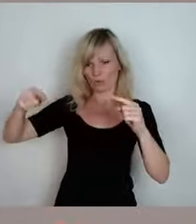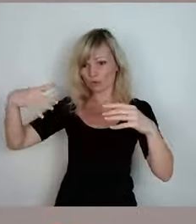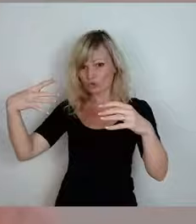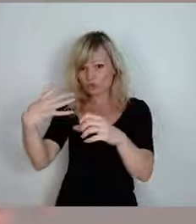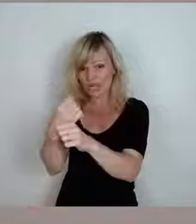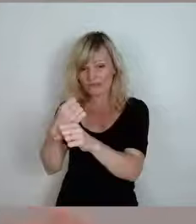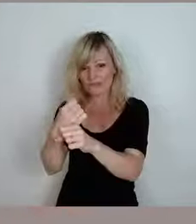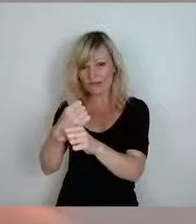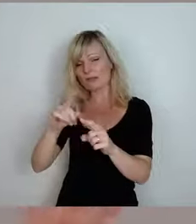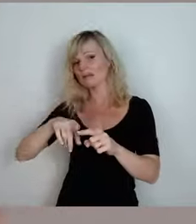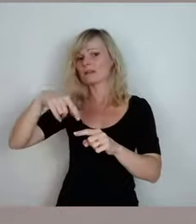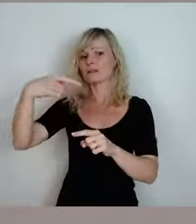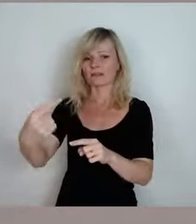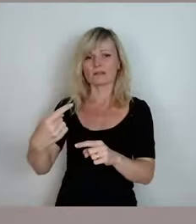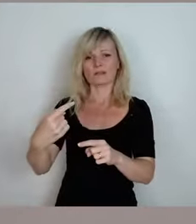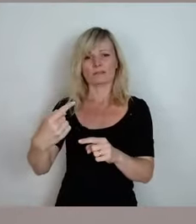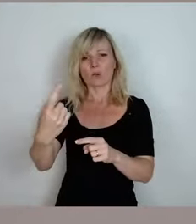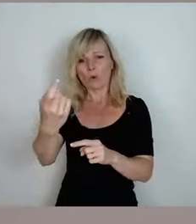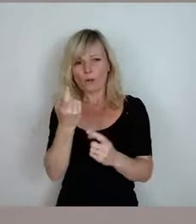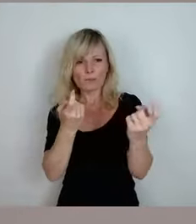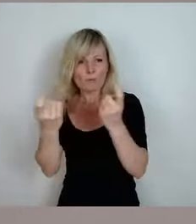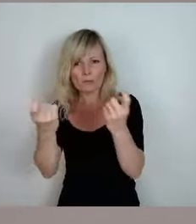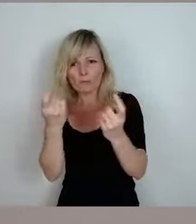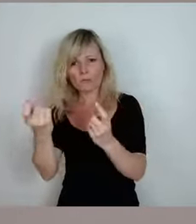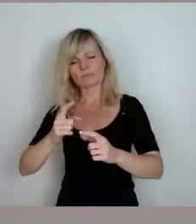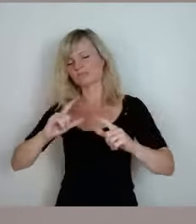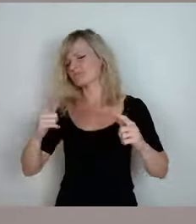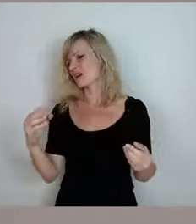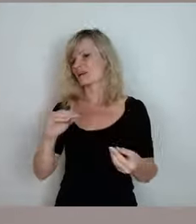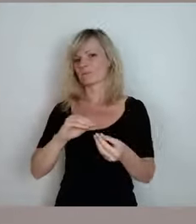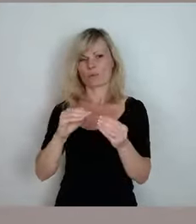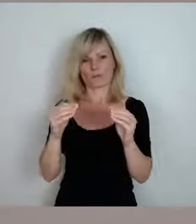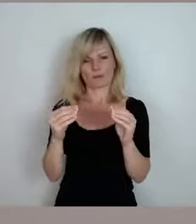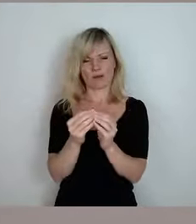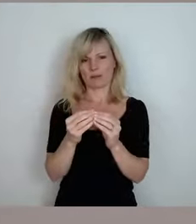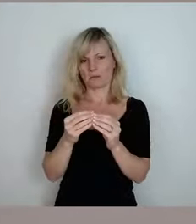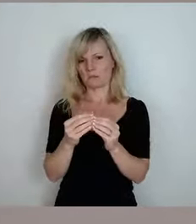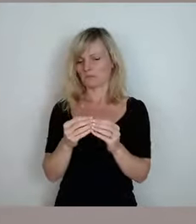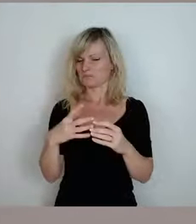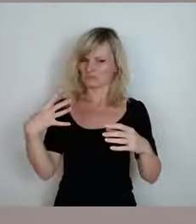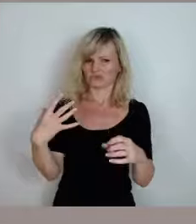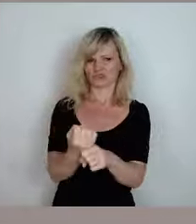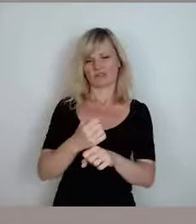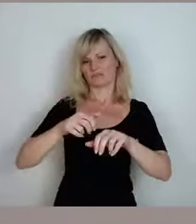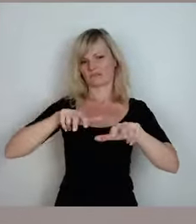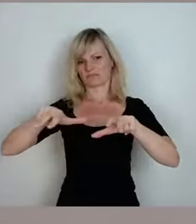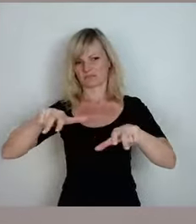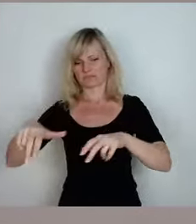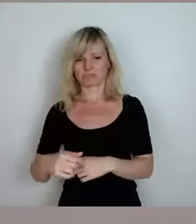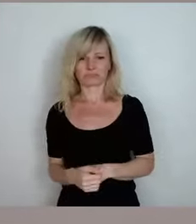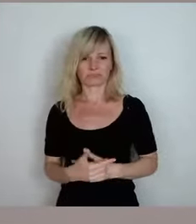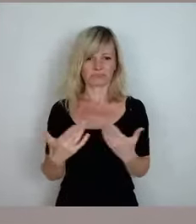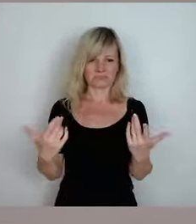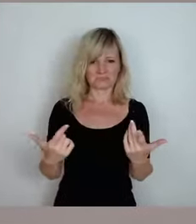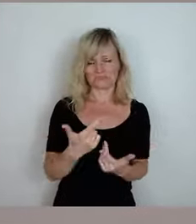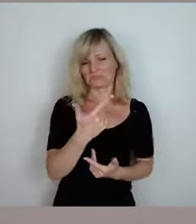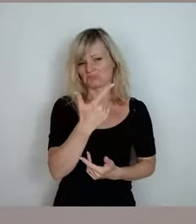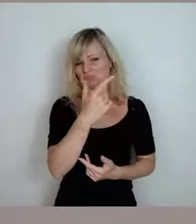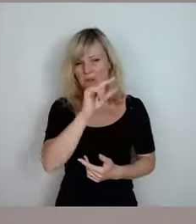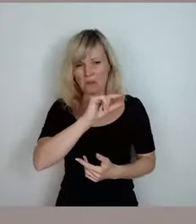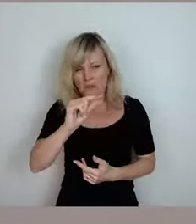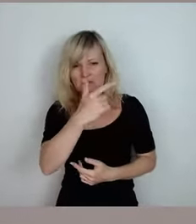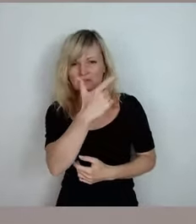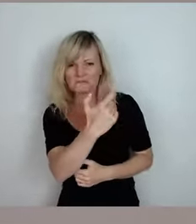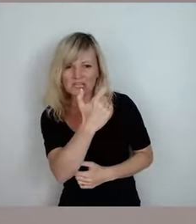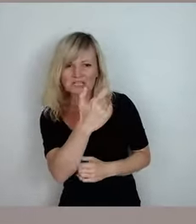kommt, kein großes Problem mehr. Weil der Anteil der Menschen, die dann noch erkranken können und die andere